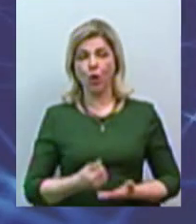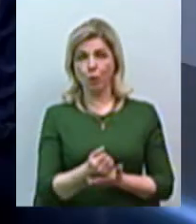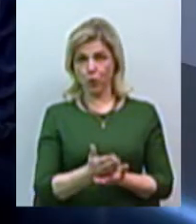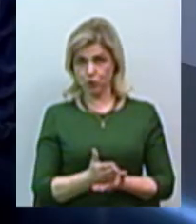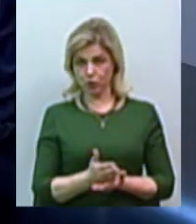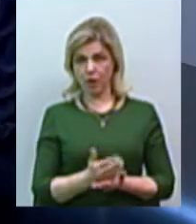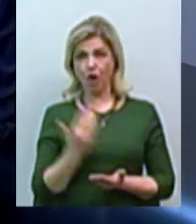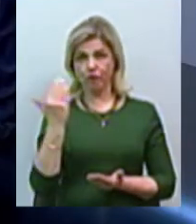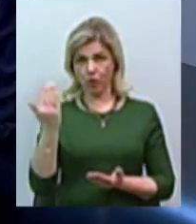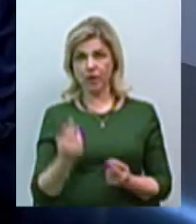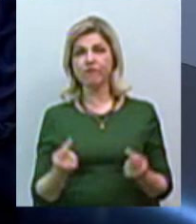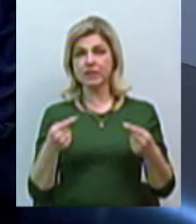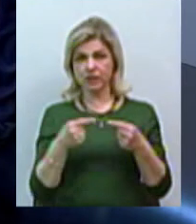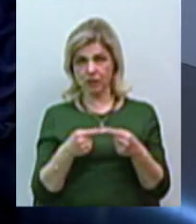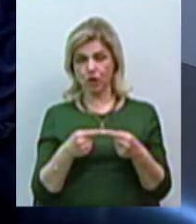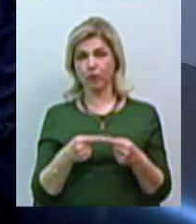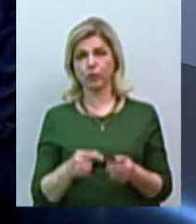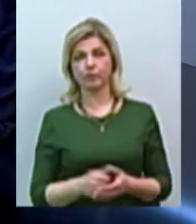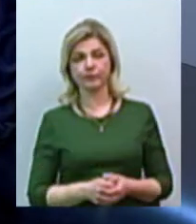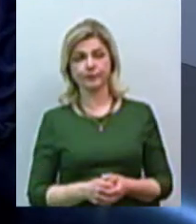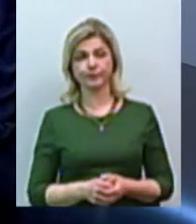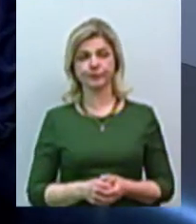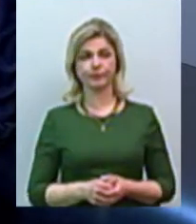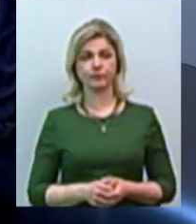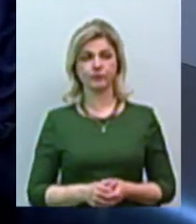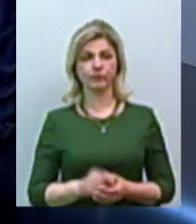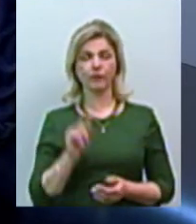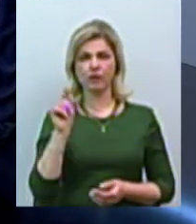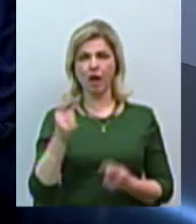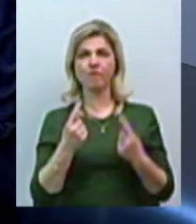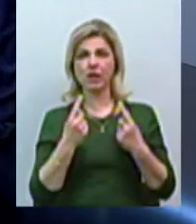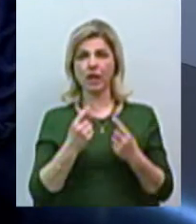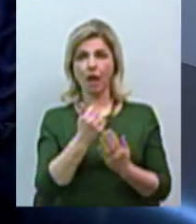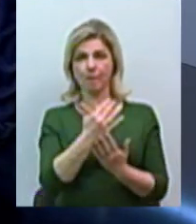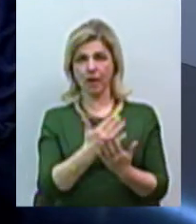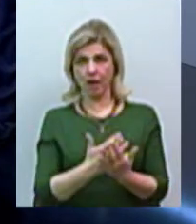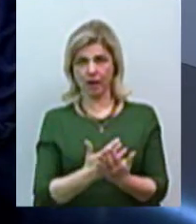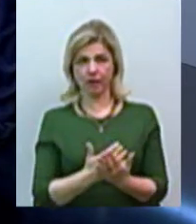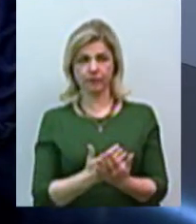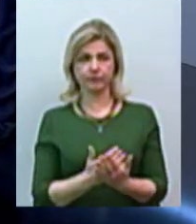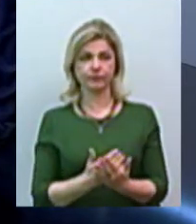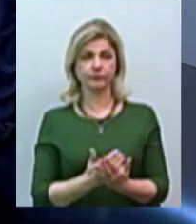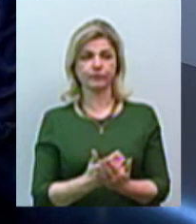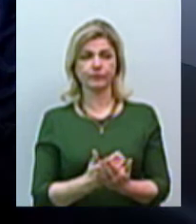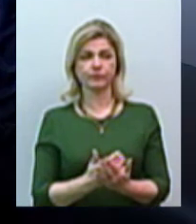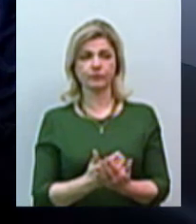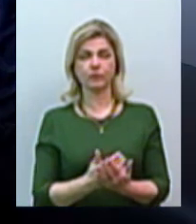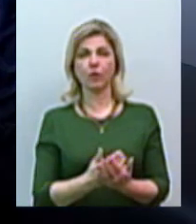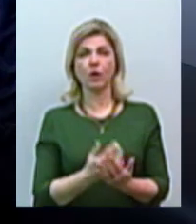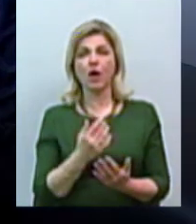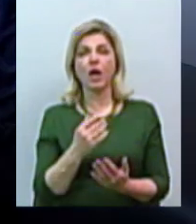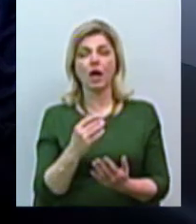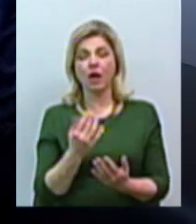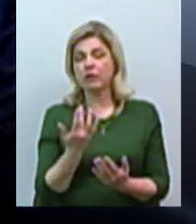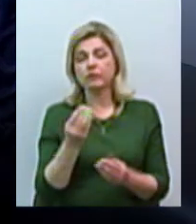Вони визначають більш того, там великий перелік, із чого складається цей